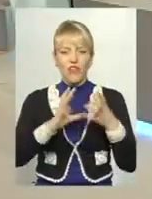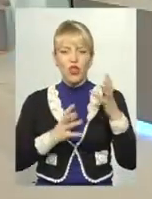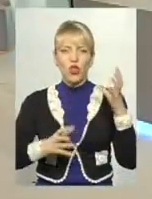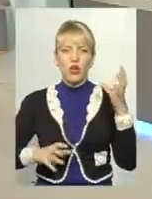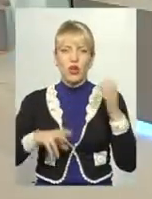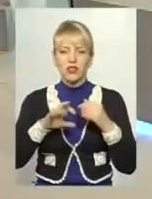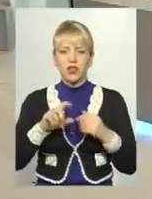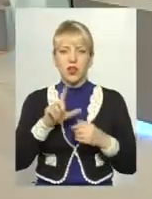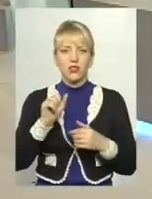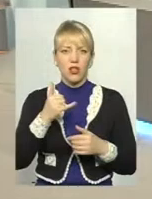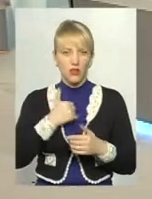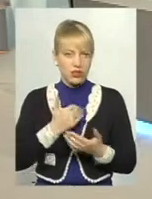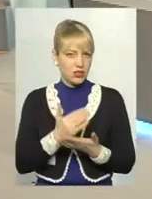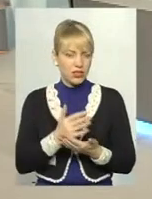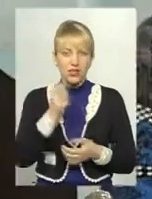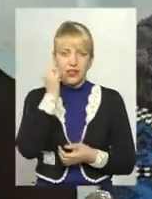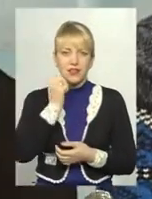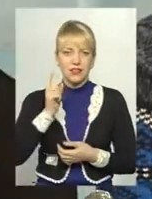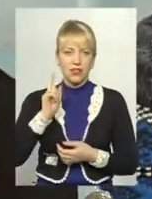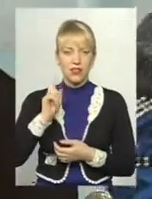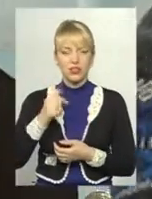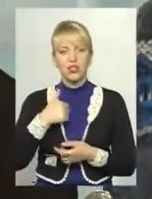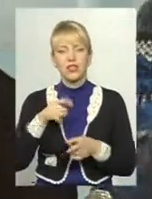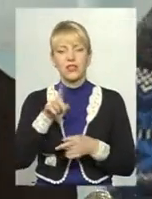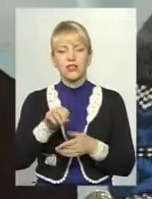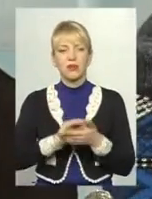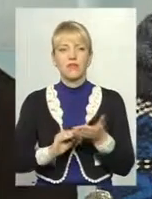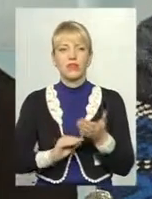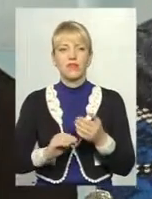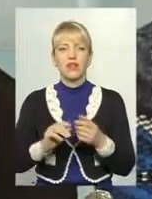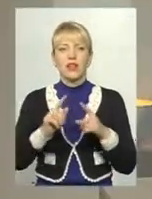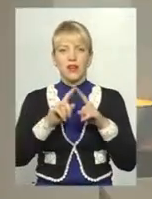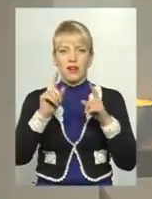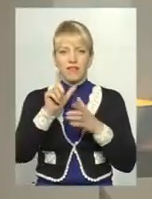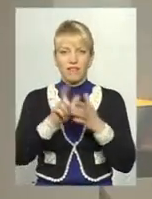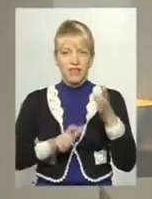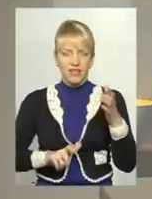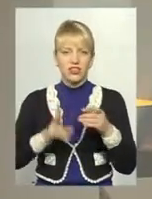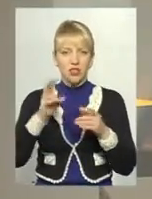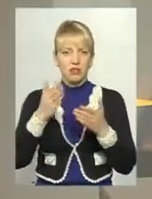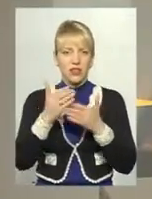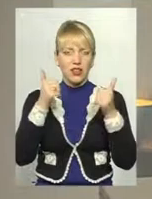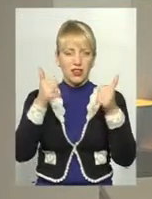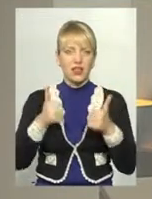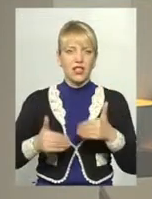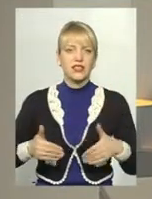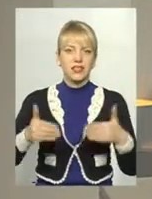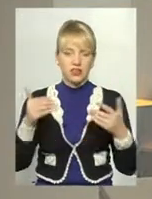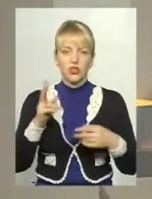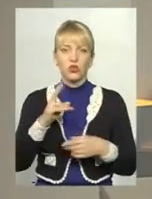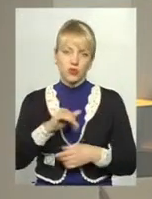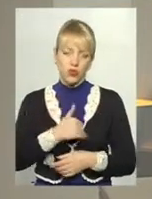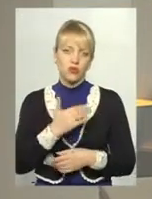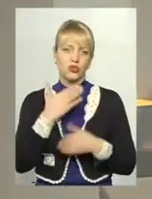найстаріша виноградна лоза в нашому місті. Я навіть написав вірш, він там на стіні висить, хто захоче, почитає. Пане Ігри, ще таке тоді